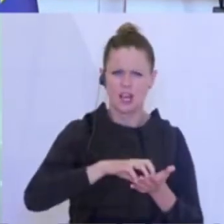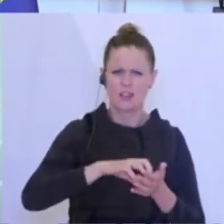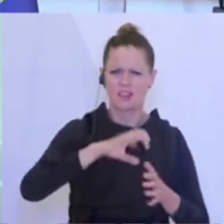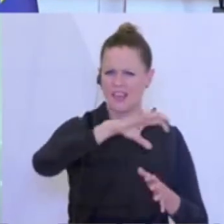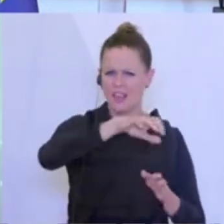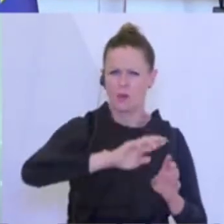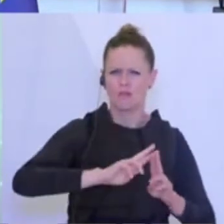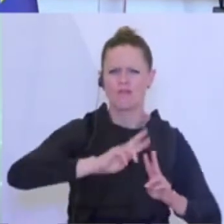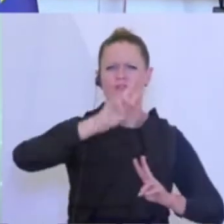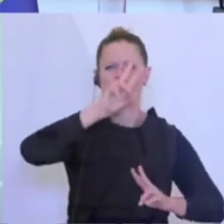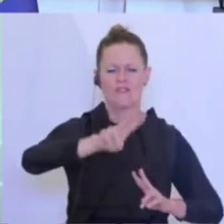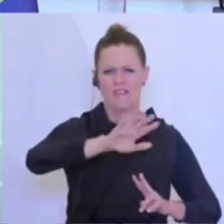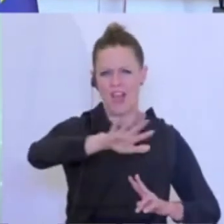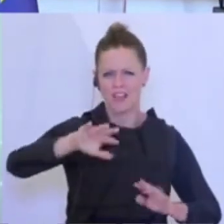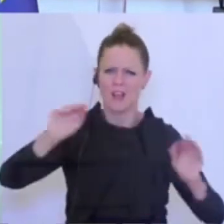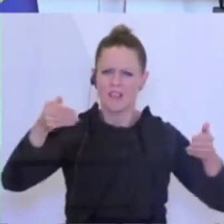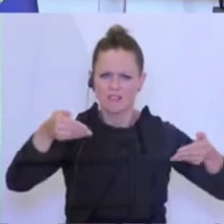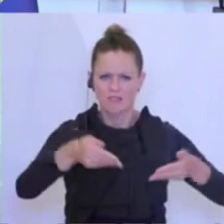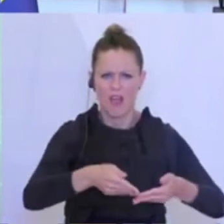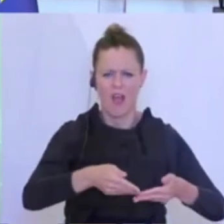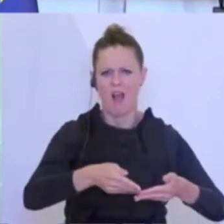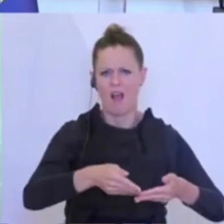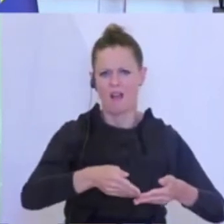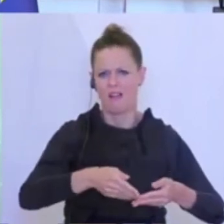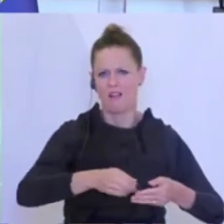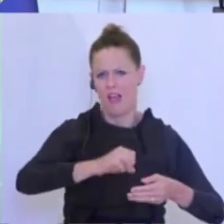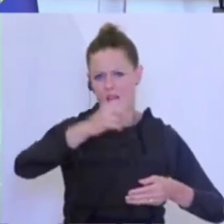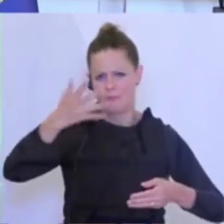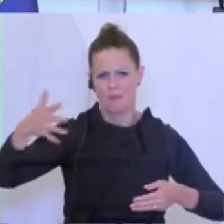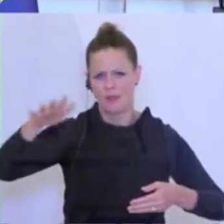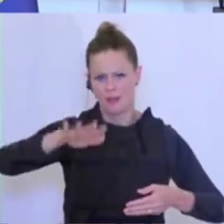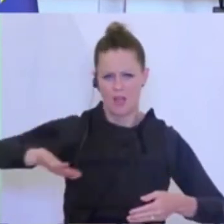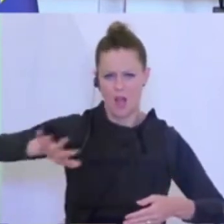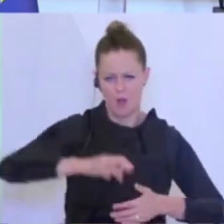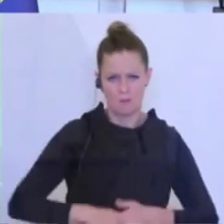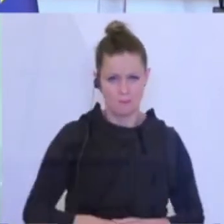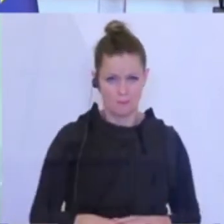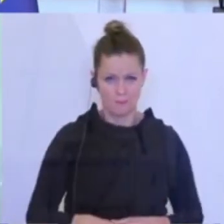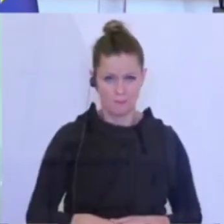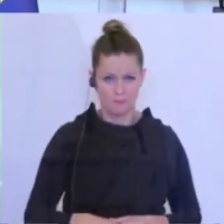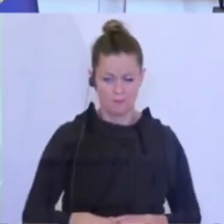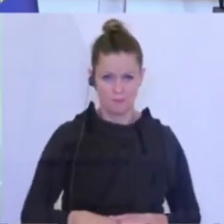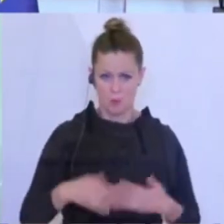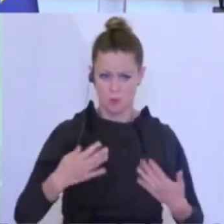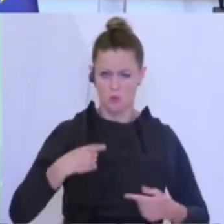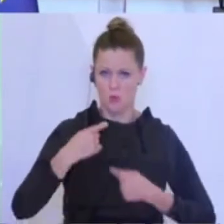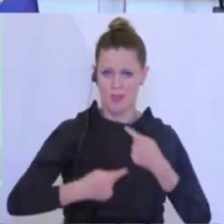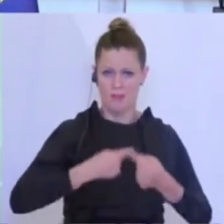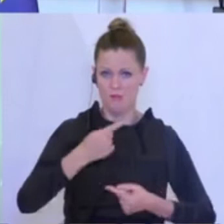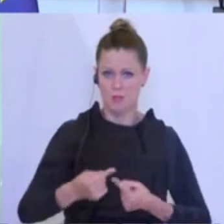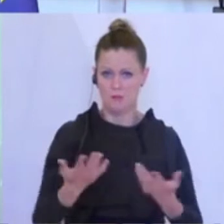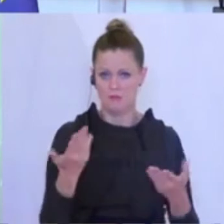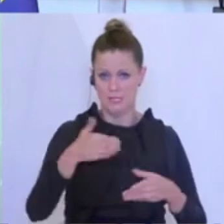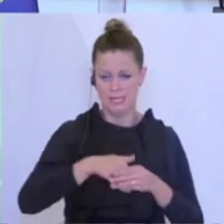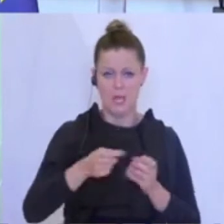in den abseits gelegenen Tälern des alpinen Raums. Der Motor dieser ungleichen Entwicklung ist Migration,